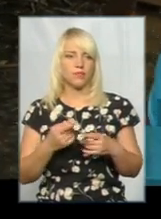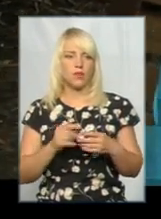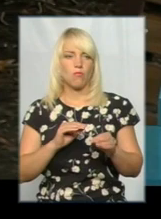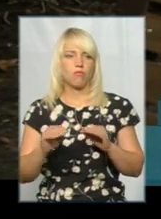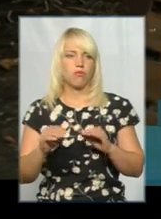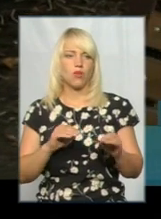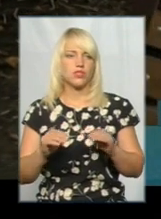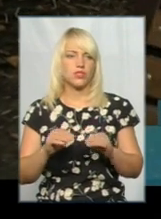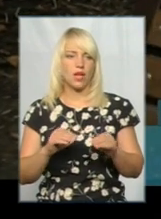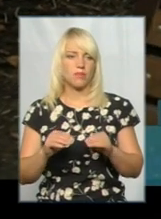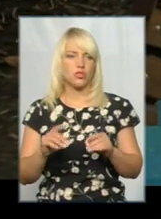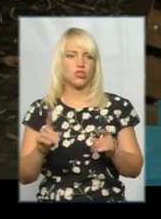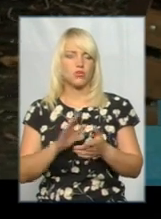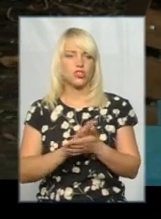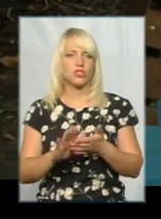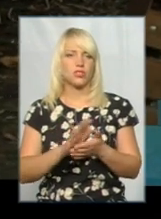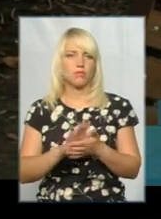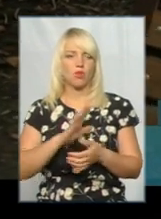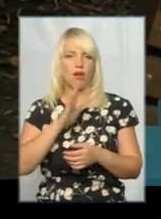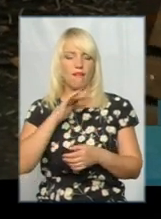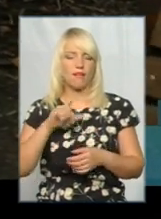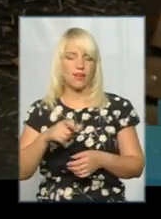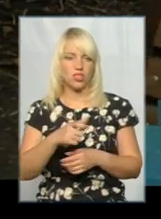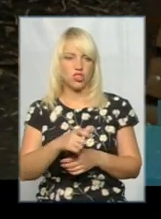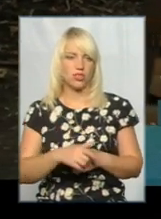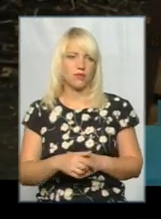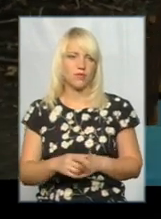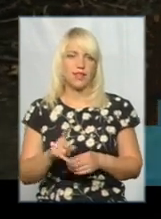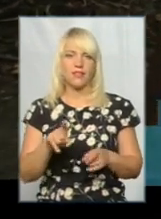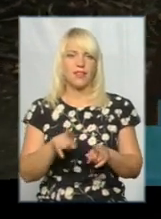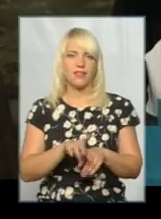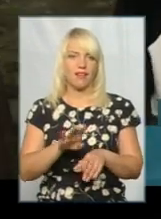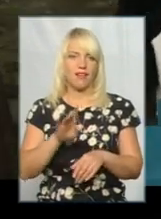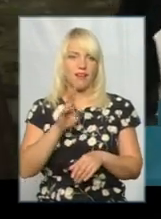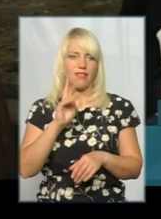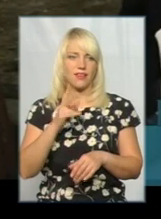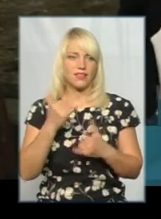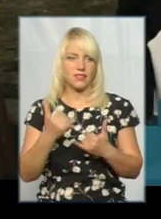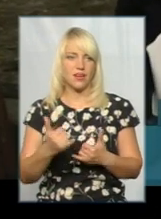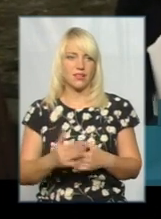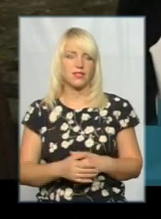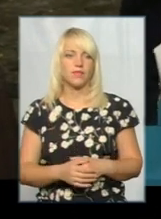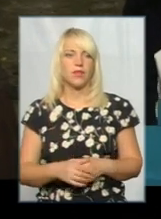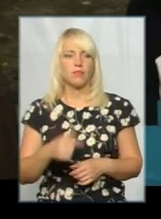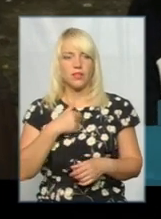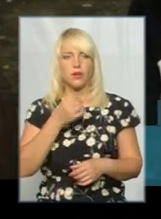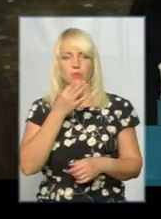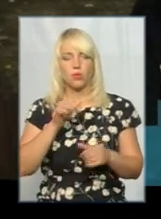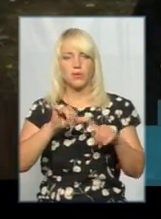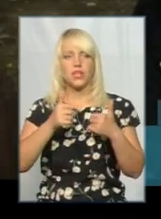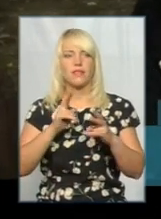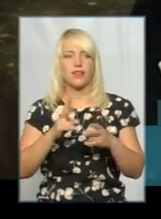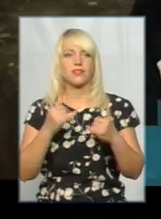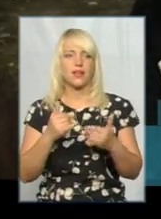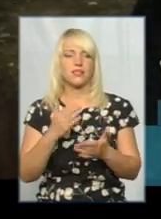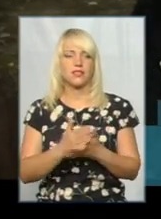ще треба. Щоб частіше була річка. Він не така, як зараз. Ну, подобається цей парк в такому вигляді, який зараз є